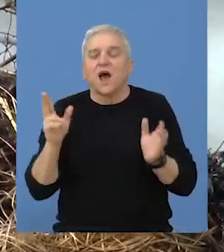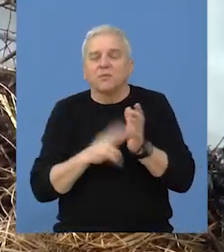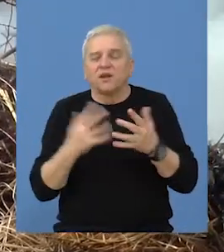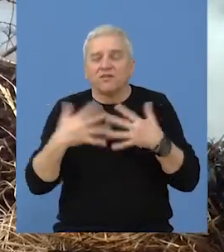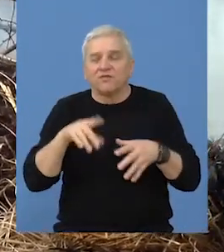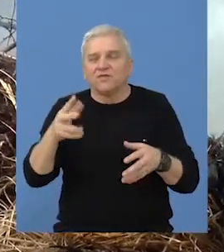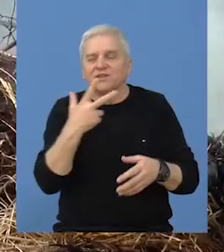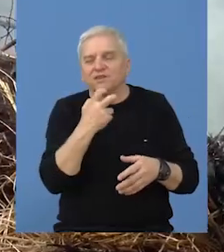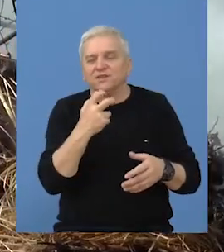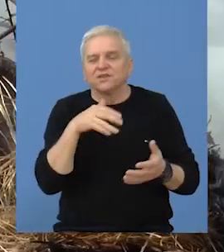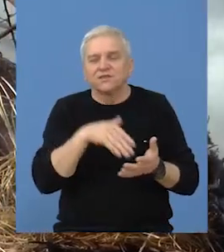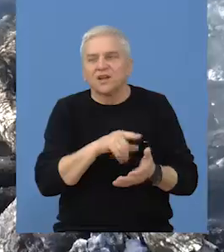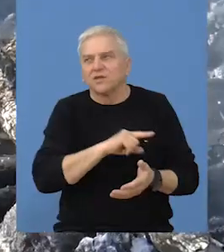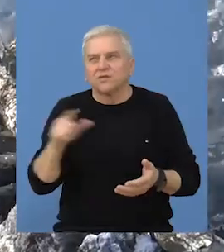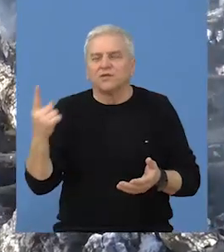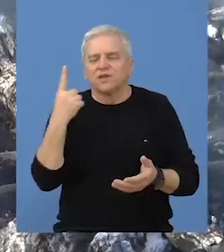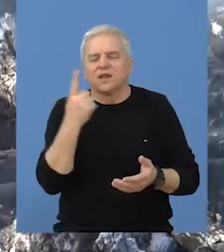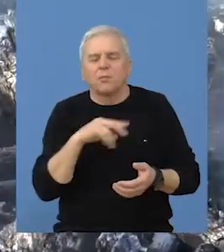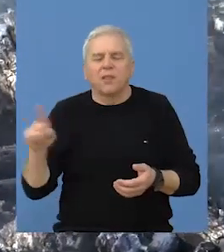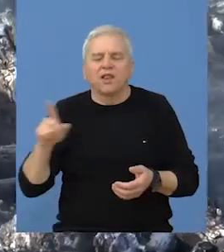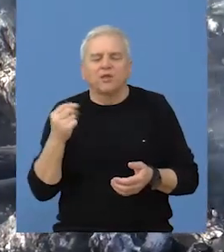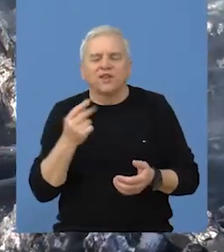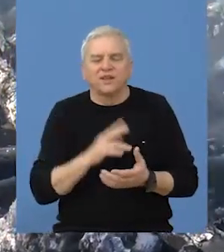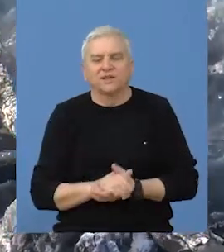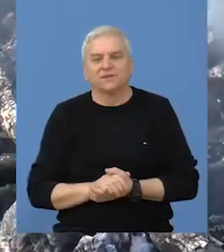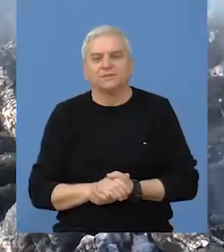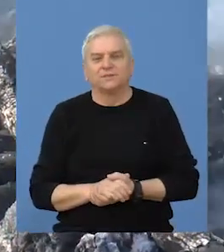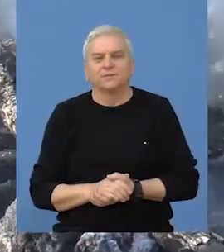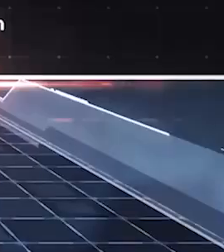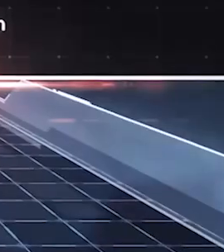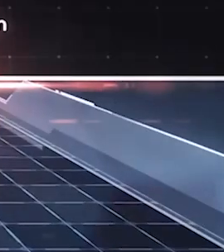a pravno lice od 300.000 do milion dinara.